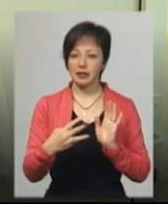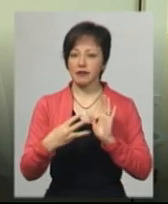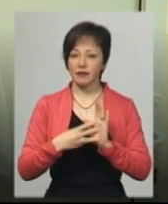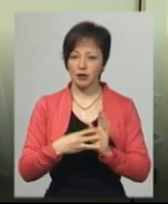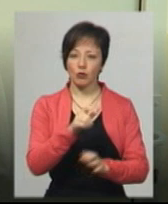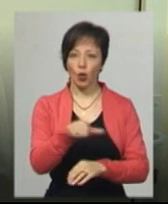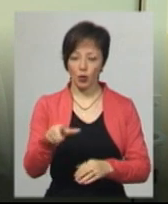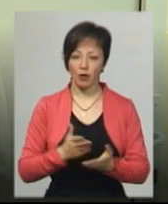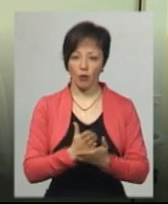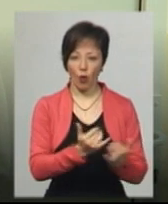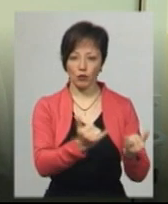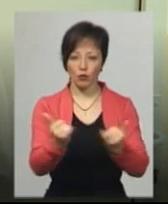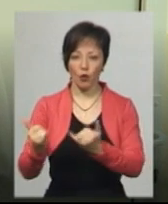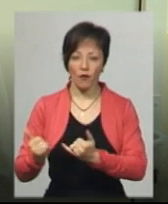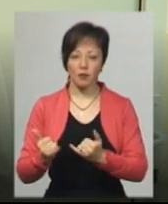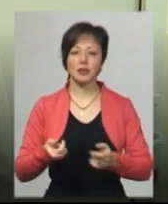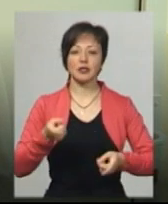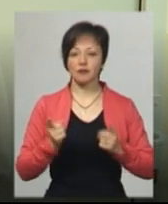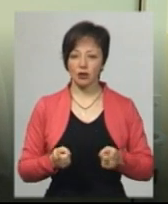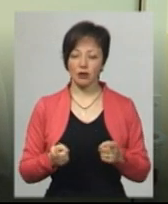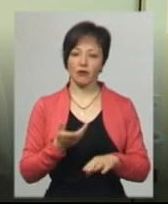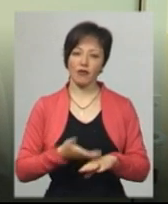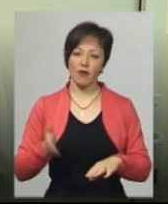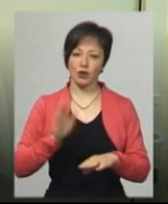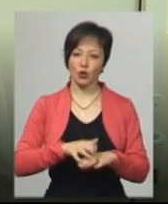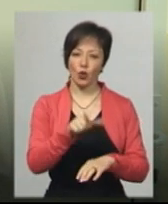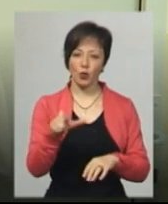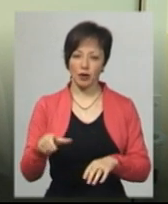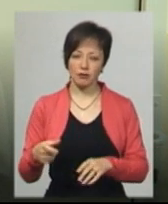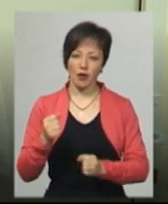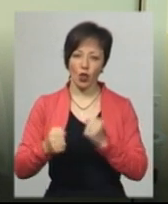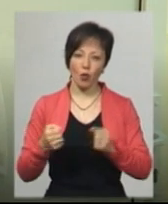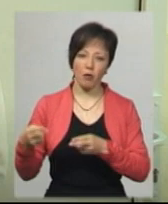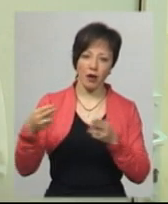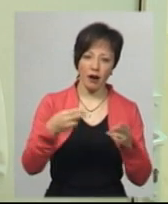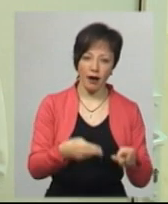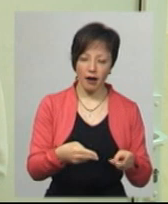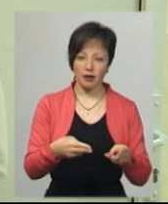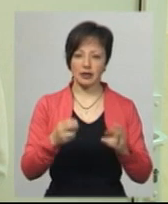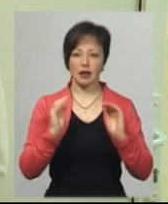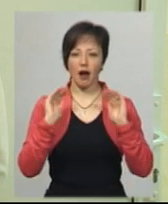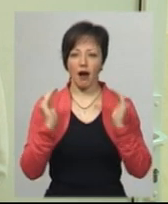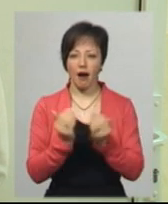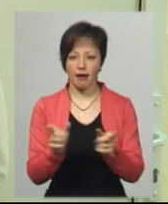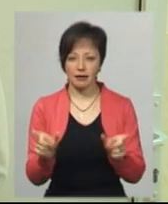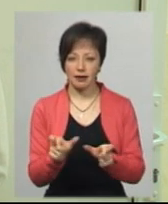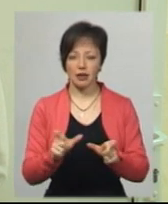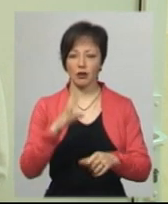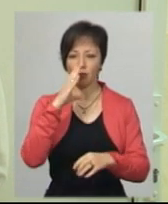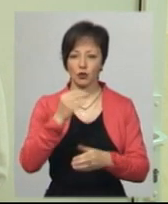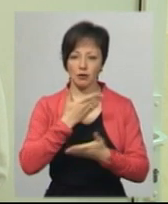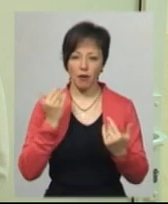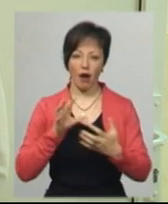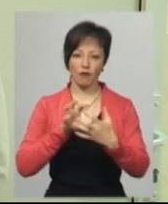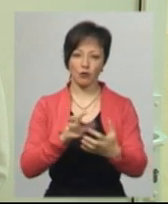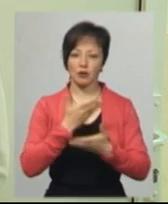обслуговуємо. Звичайно, важко хворим добиратися, тому що карантин, маршрутки не ходять, автобуси не ходять,